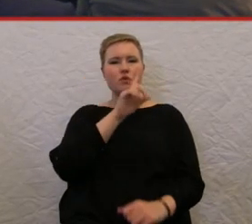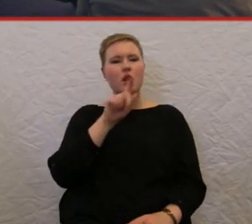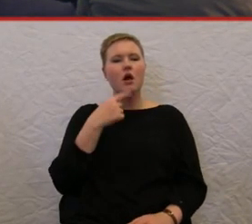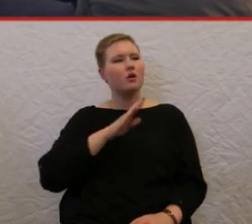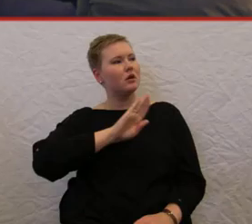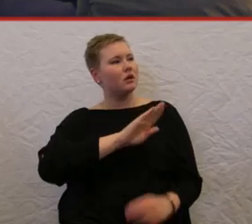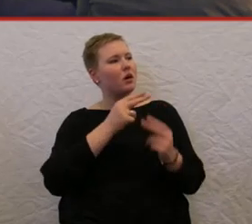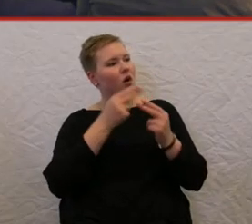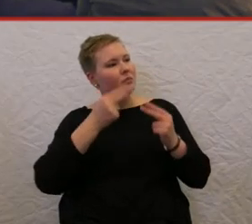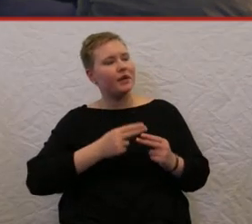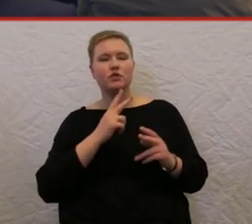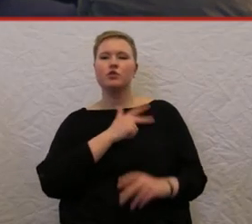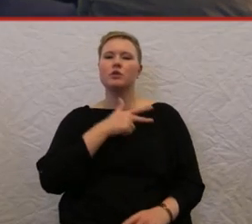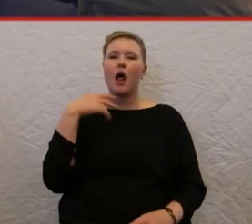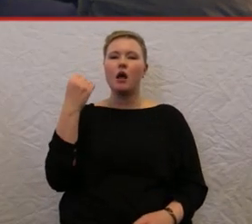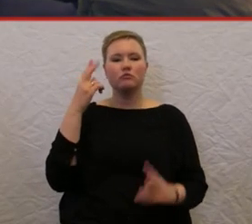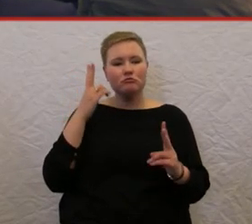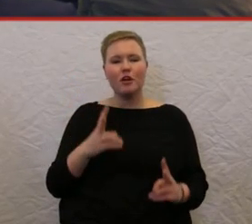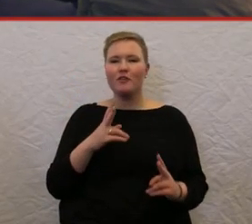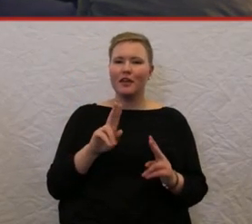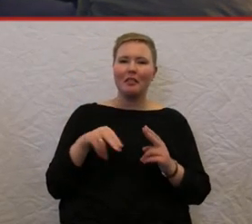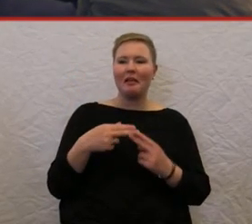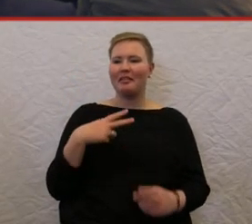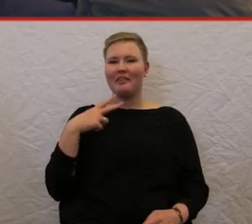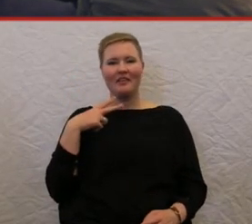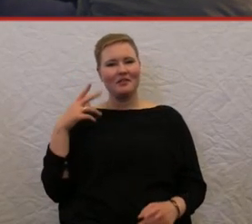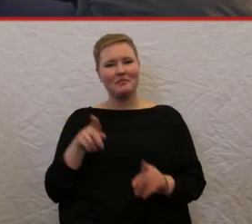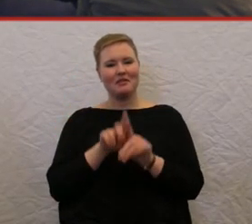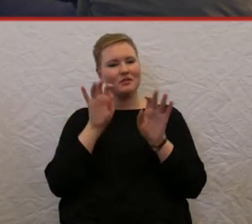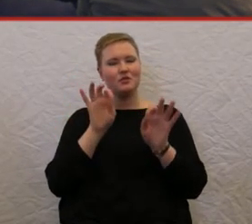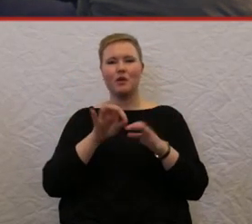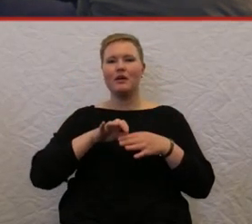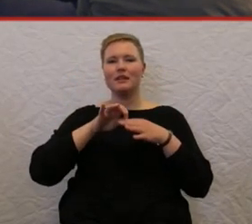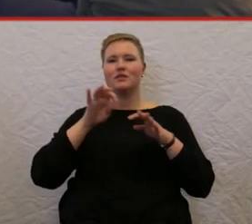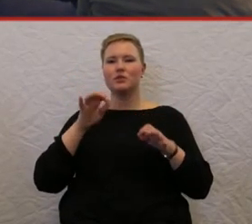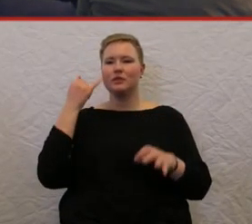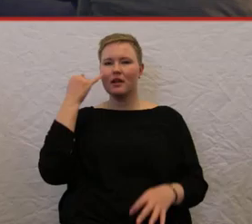Sozialhelden, klingt richtig trendy, ist ein super Ansatz. Ich finde,